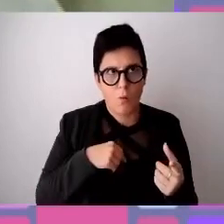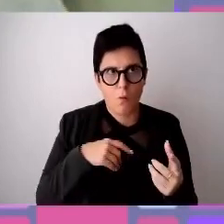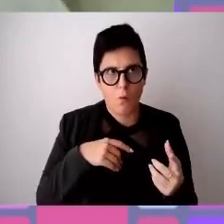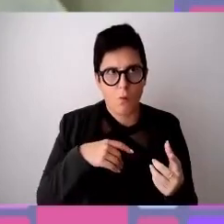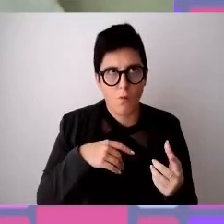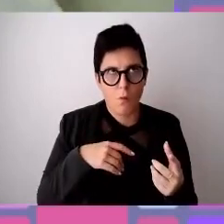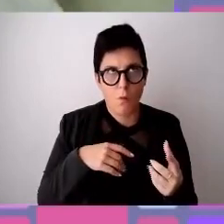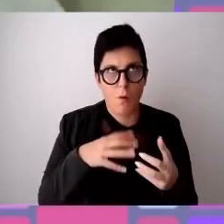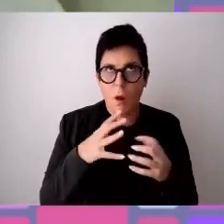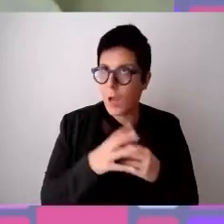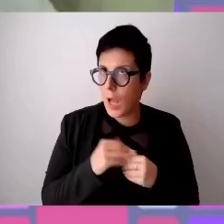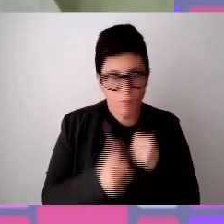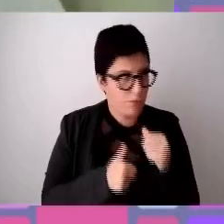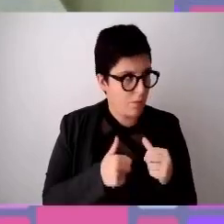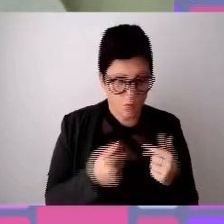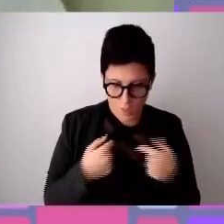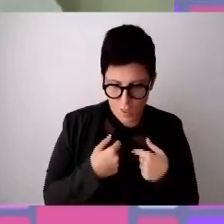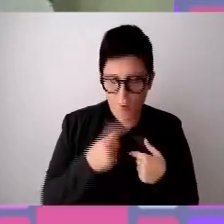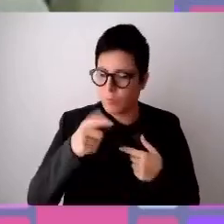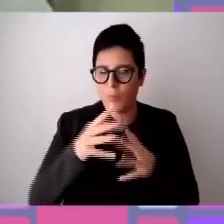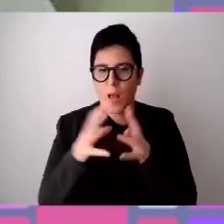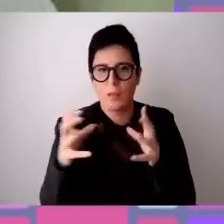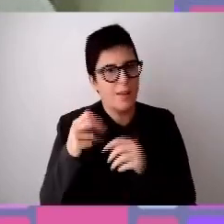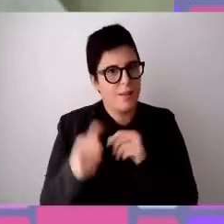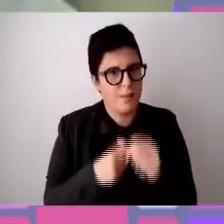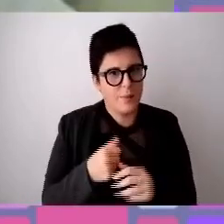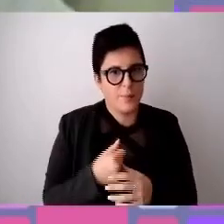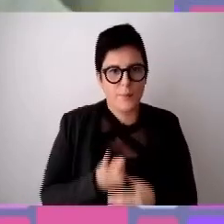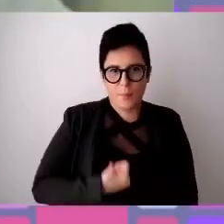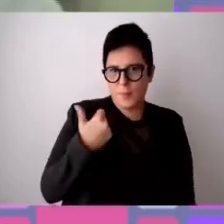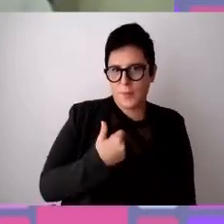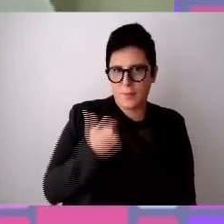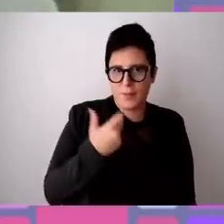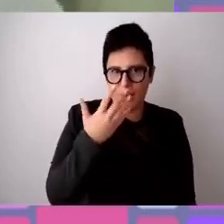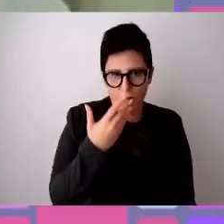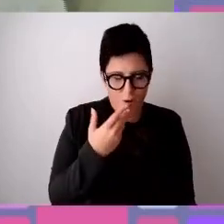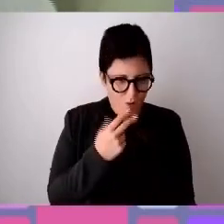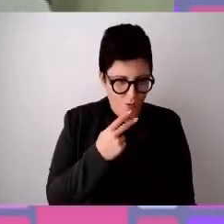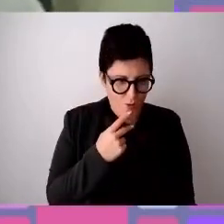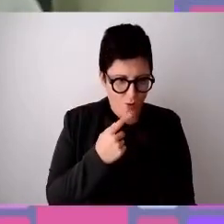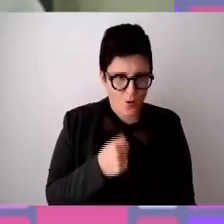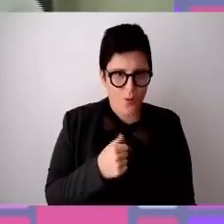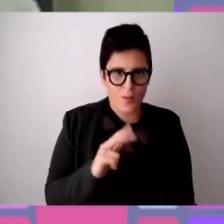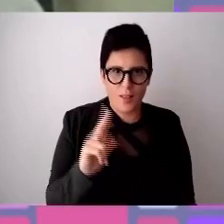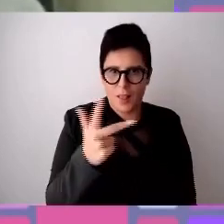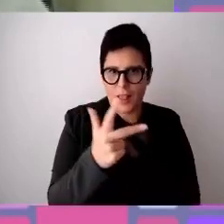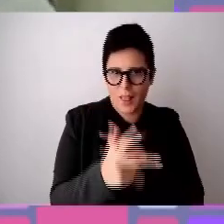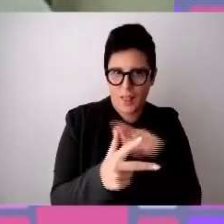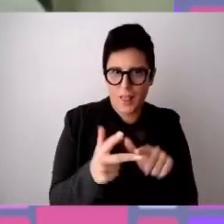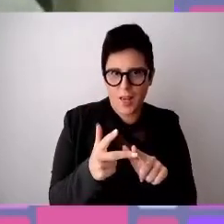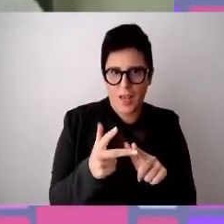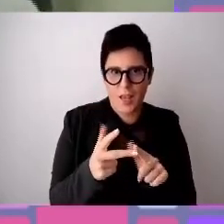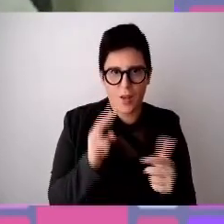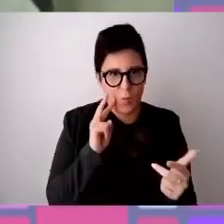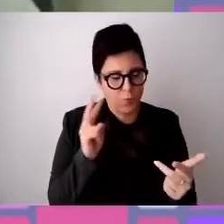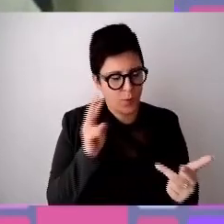'azienda. Vi dirò a breve. Ora, innanzitutto voglio partire da una considerazione, proprio da questi tre punti di vista, come persona di